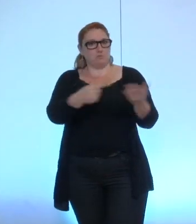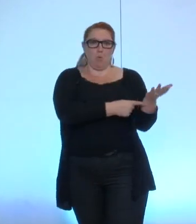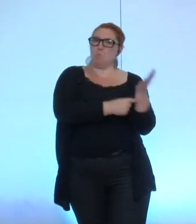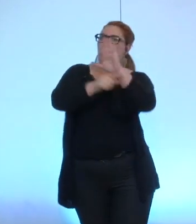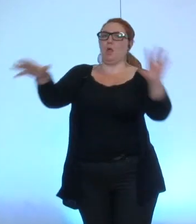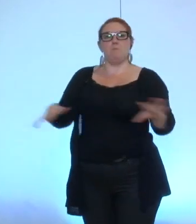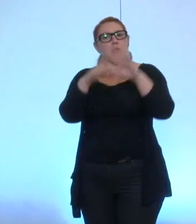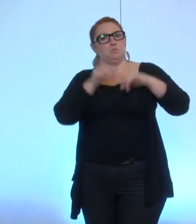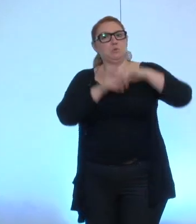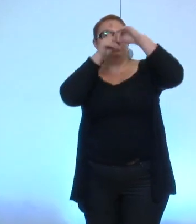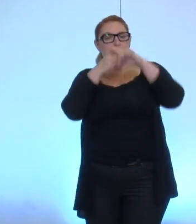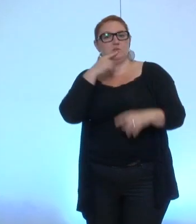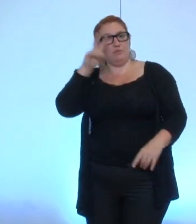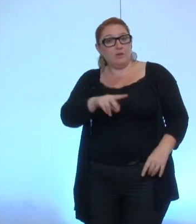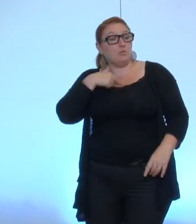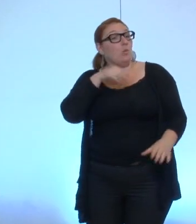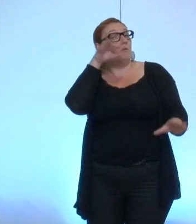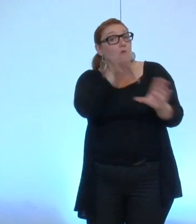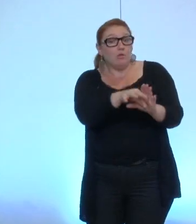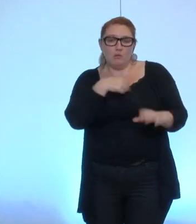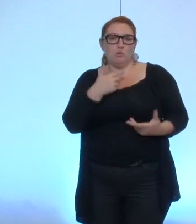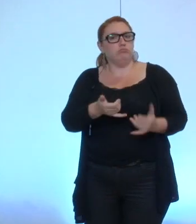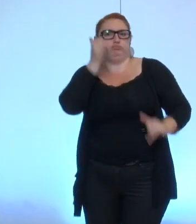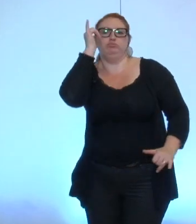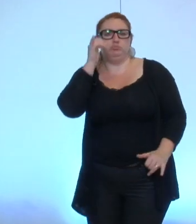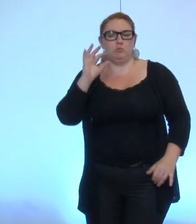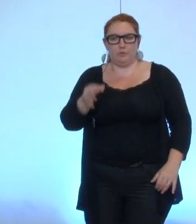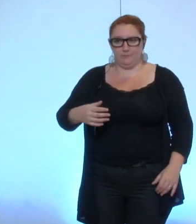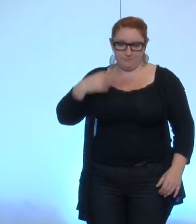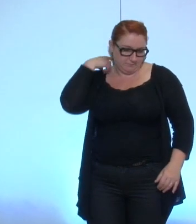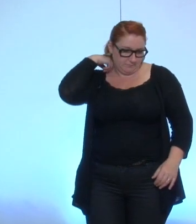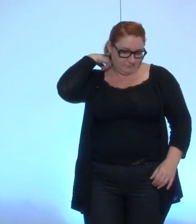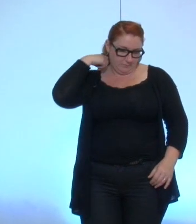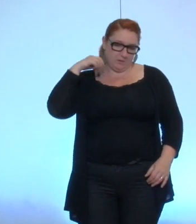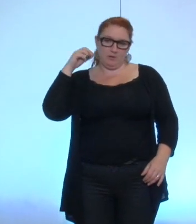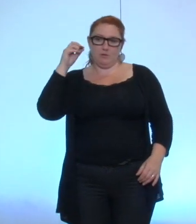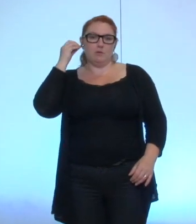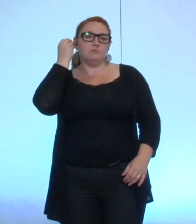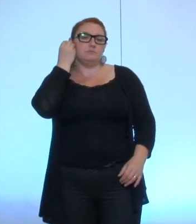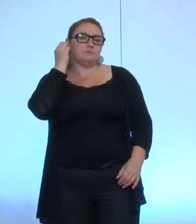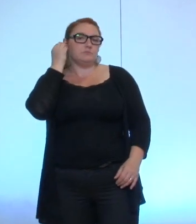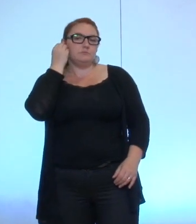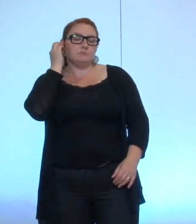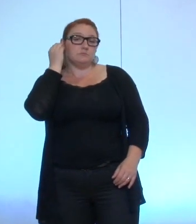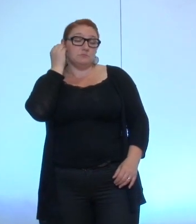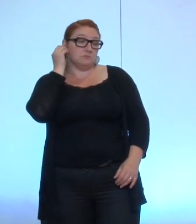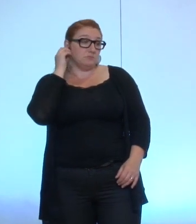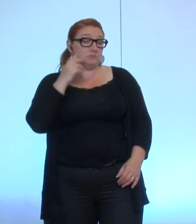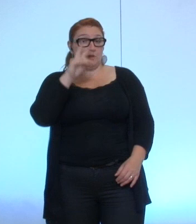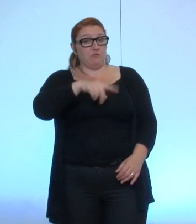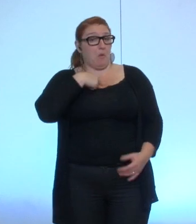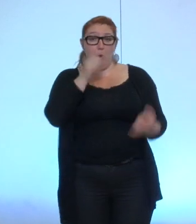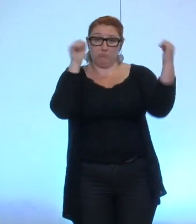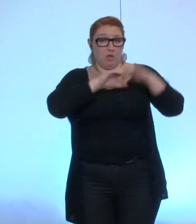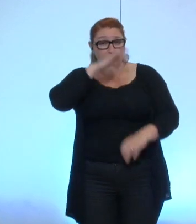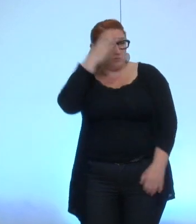positivement intéressé à voter cet amendement là alors j'étais exactement sur une ligne que vous disant que de toute façon je ne